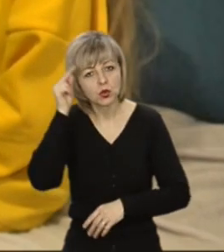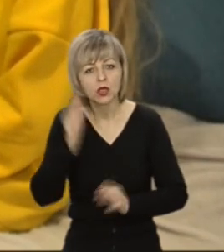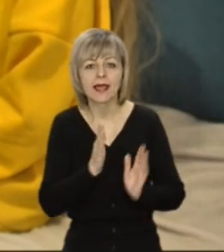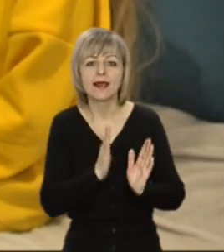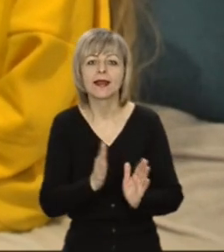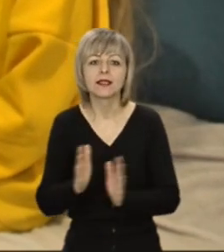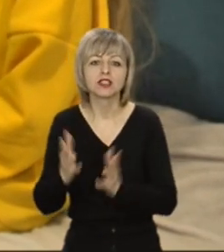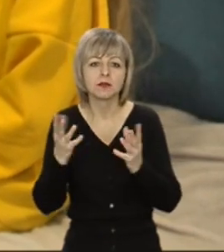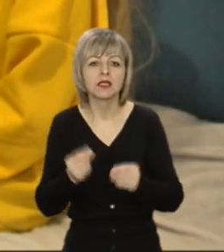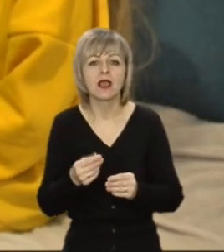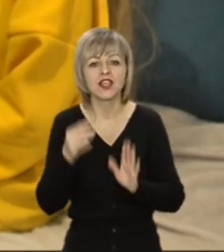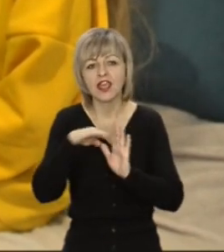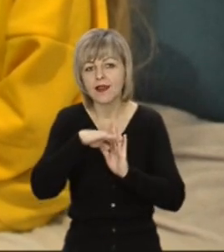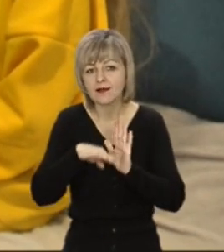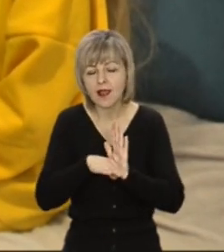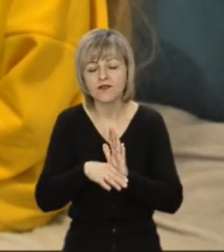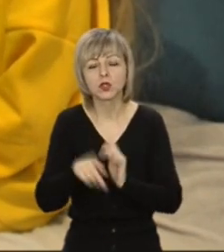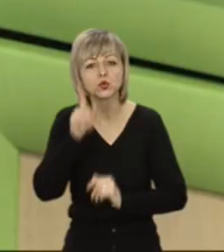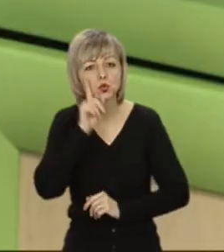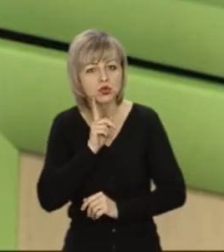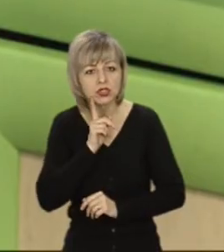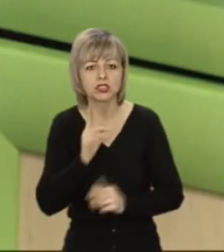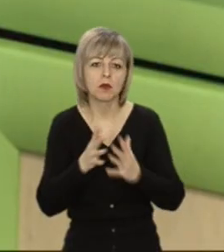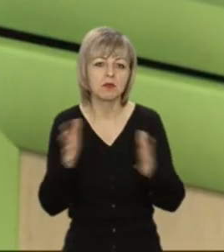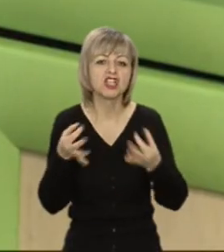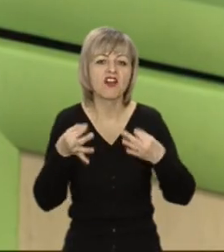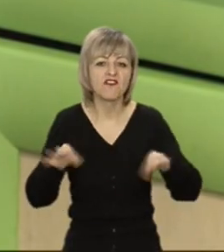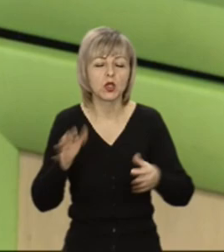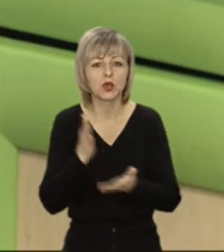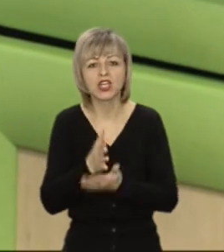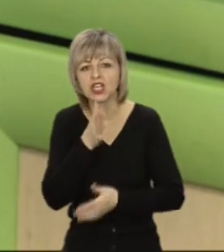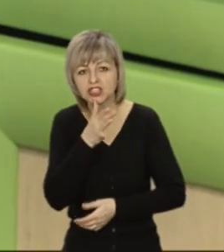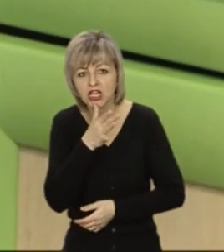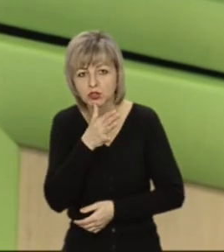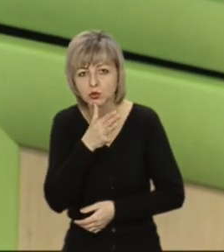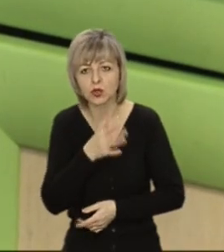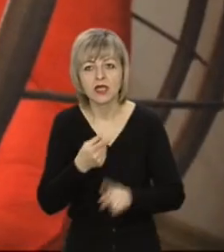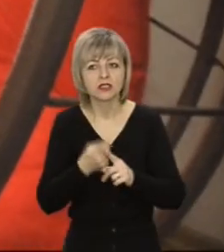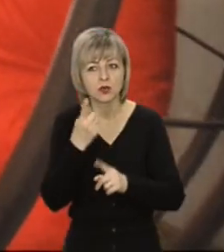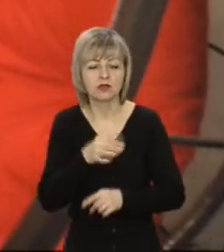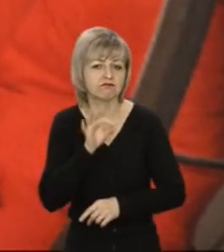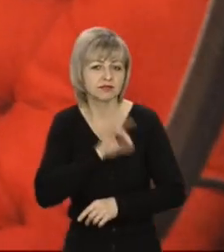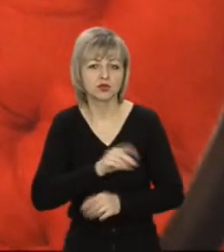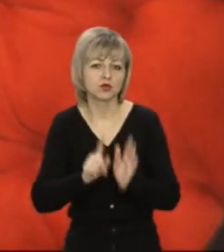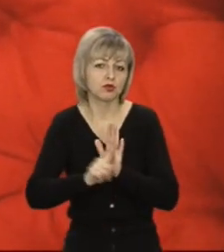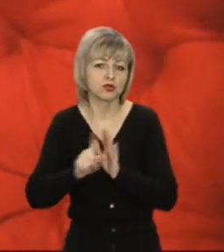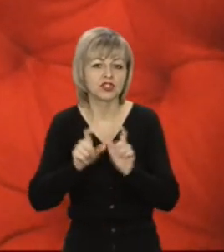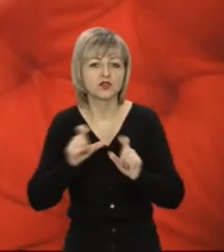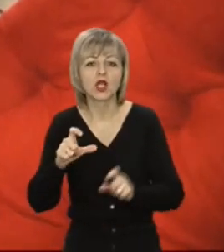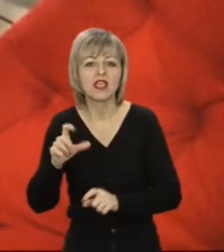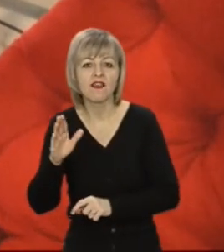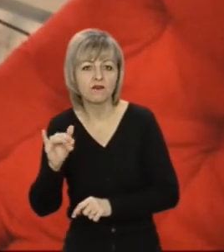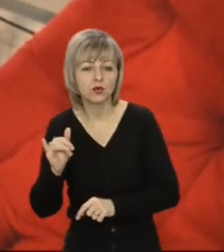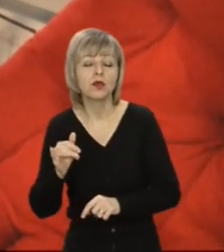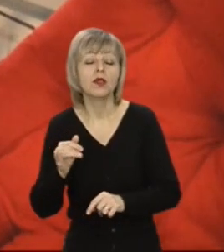дня і графік на дистанційному для них зручніший, більше вільного часу. Один із аргументів на користь відвідування школи для Єви –